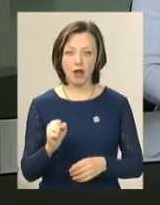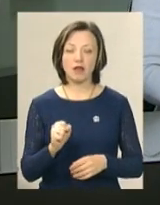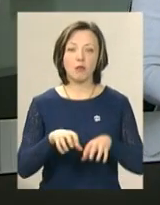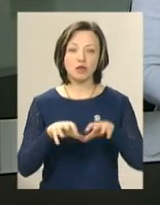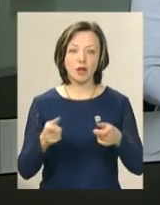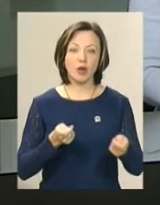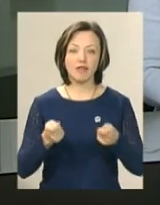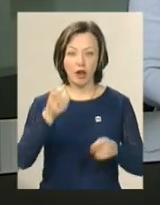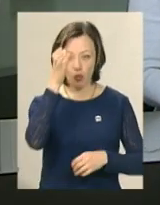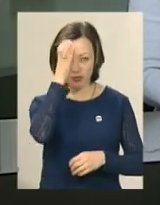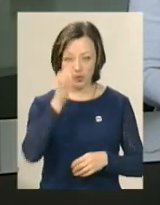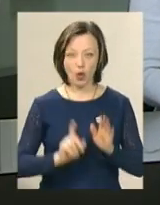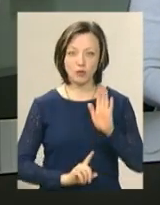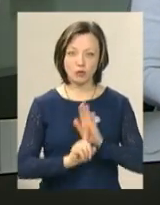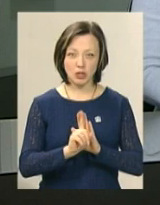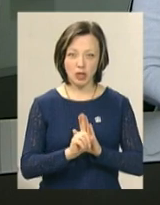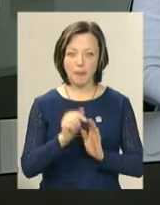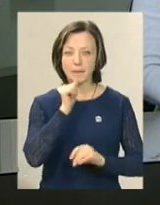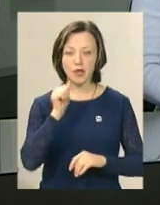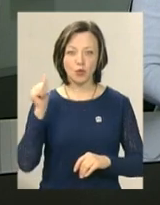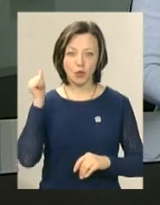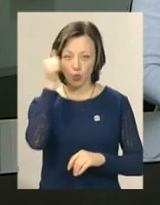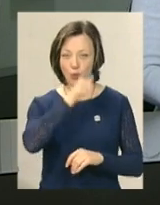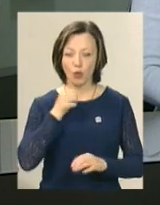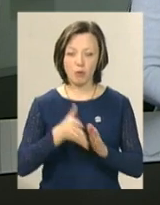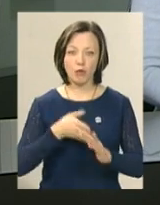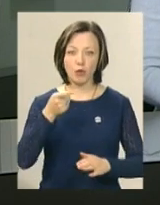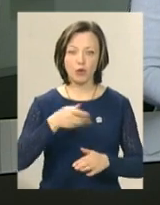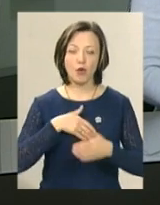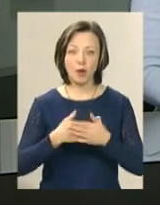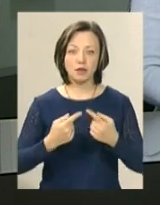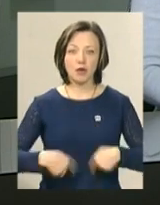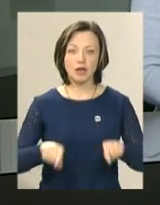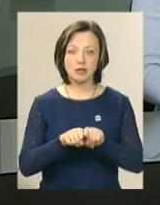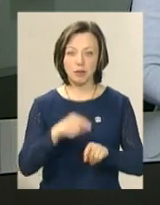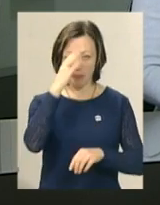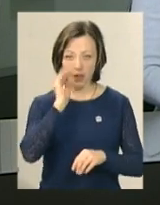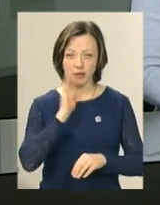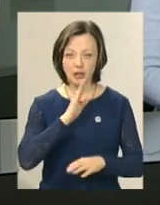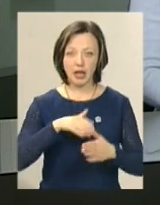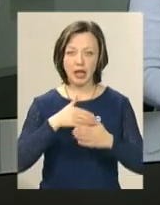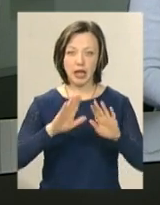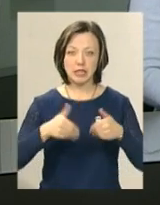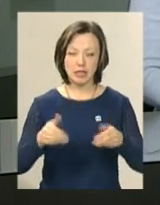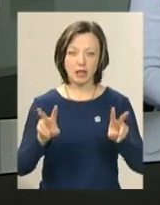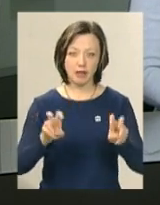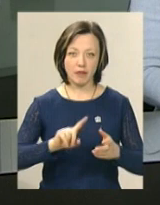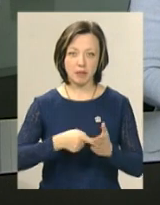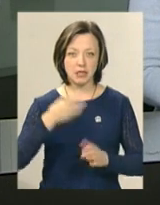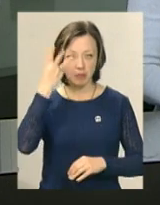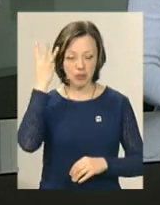департаменту освіти розпочали минулоріч. Позов подала громадська організація «Батьківська ініціатива міста